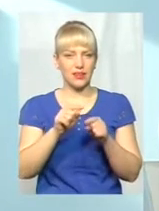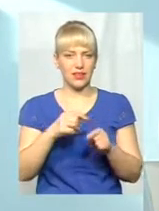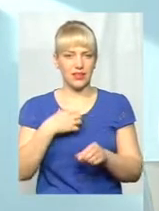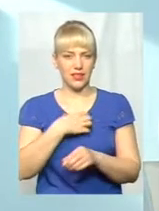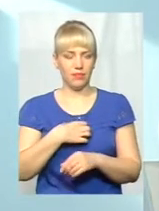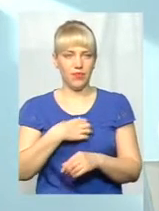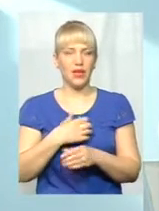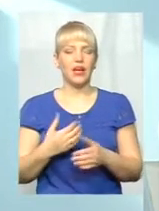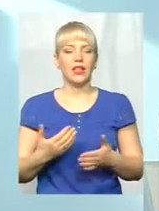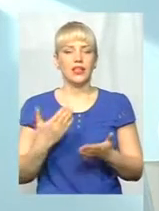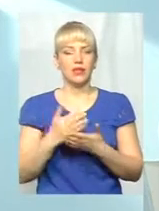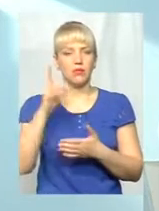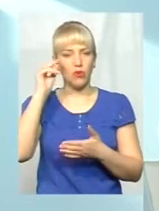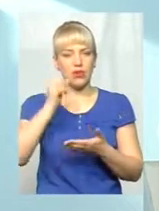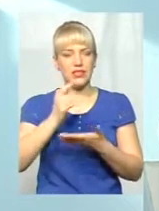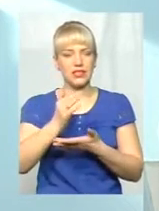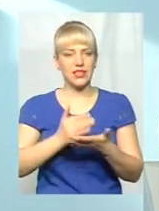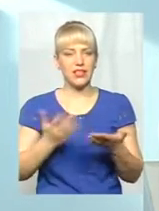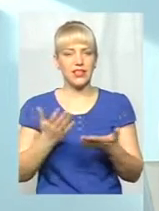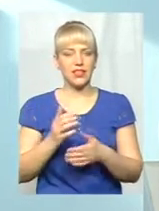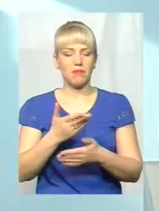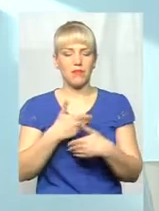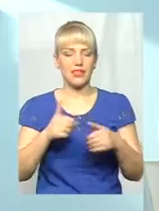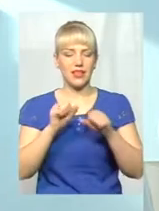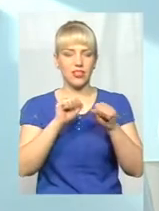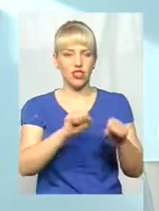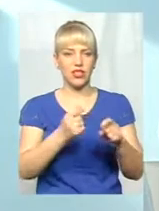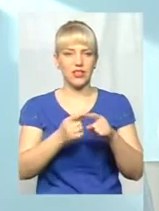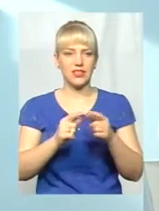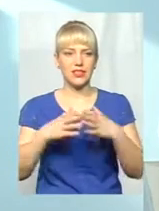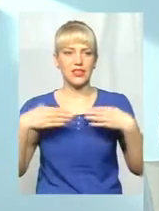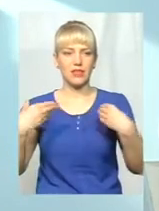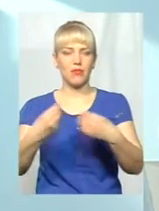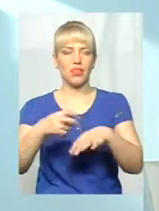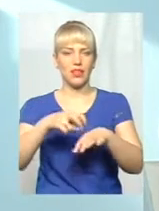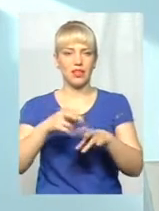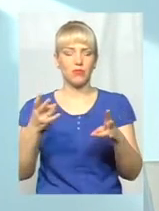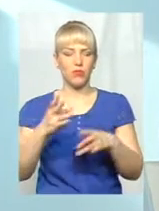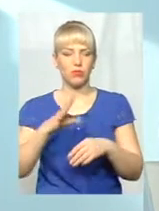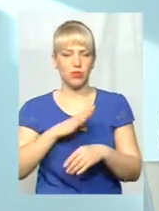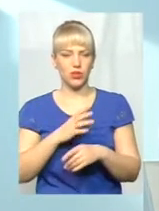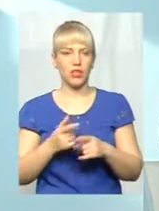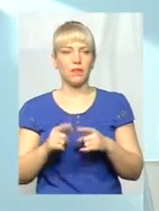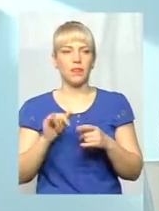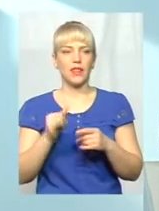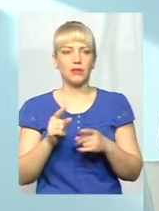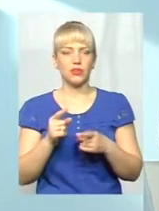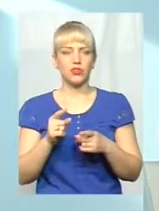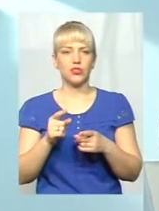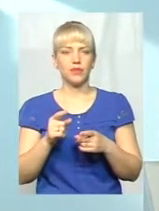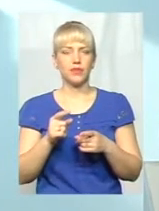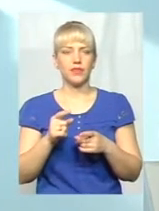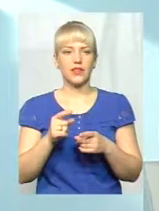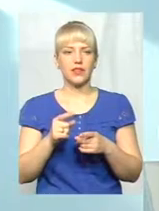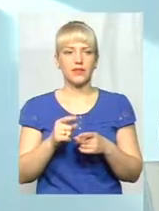показників, які ми захищали, це перше, це сімейний лікар повинен бути. Якщо немає сімейного лікаря, нема в Штаті,